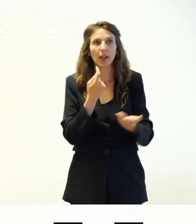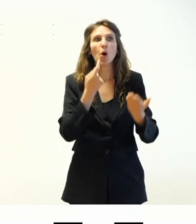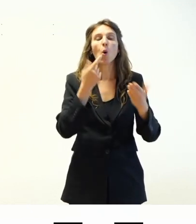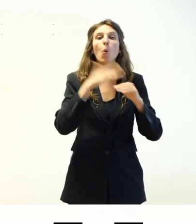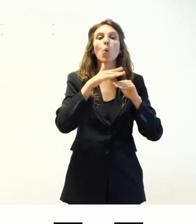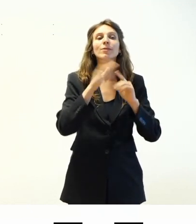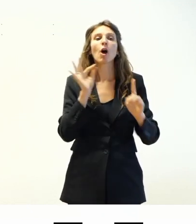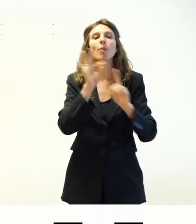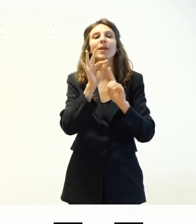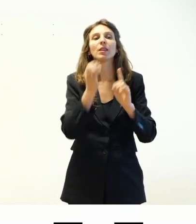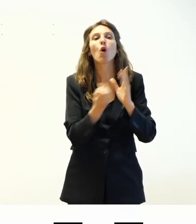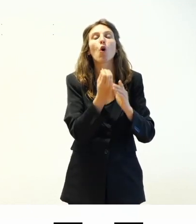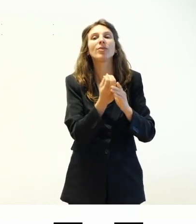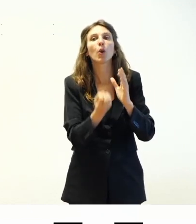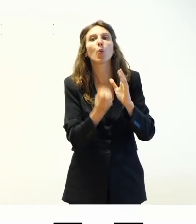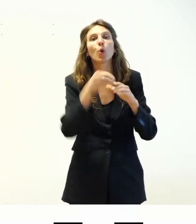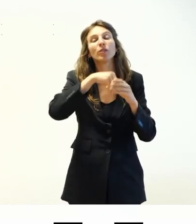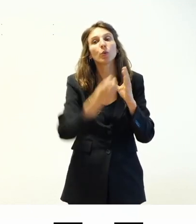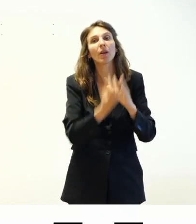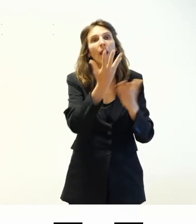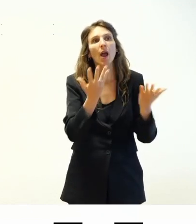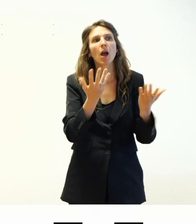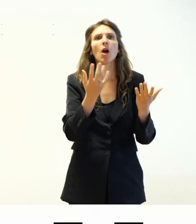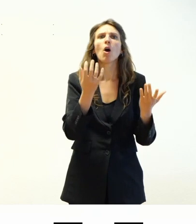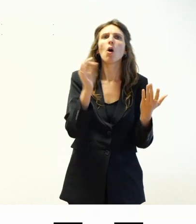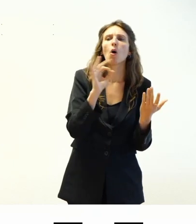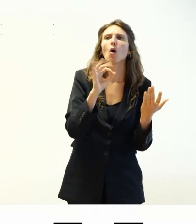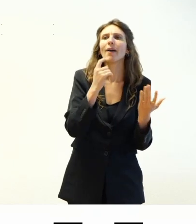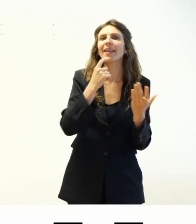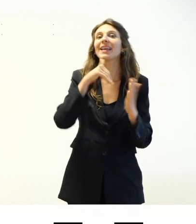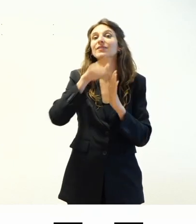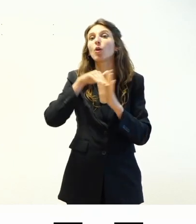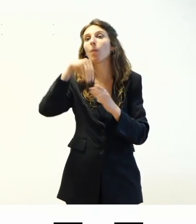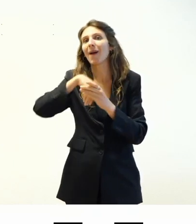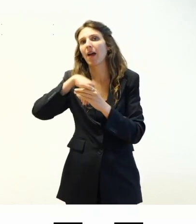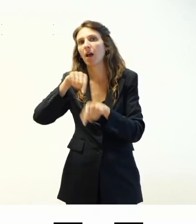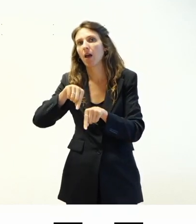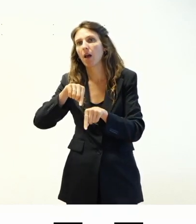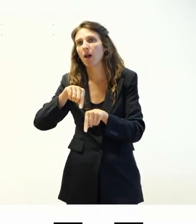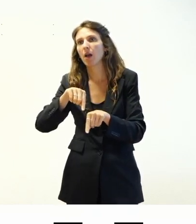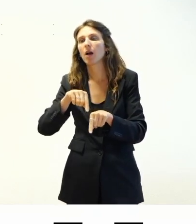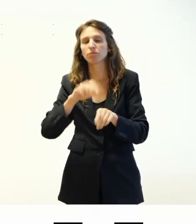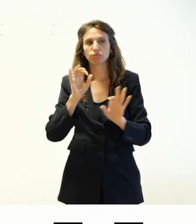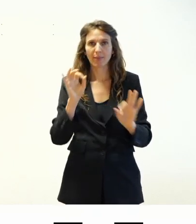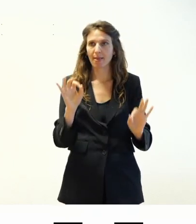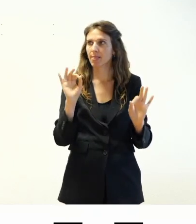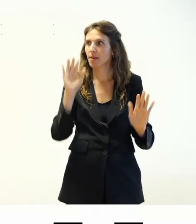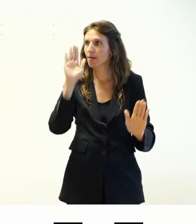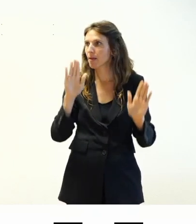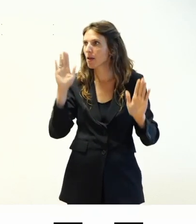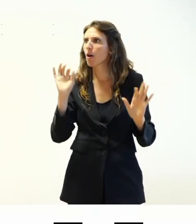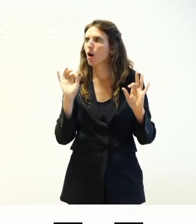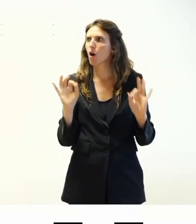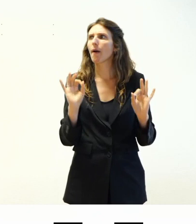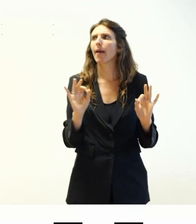creare contenuti? E quanti di voi ci sviluppano invece con WordPress? Ok, allora, diciamo che